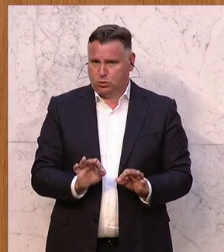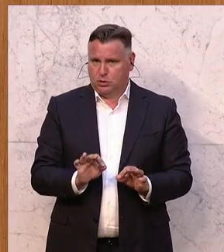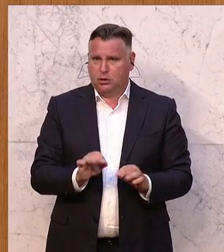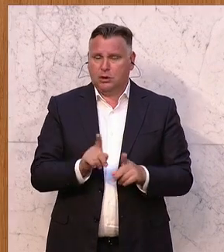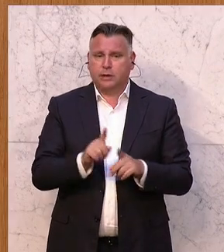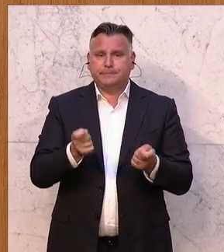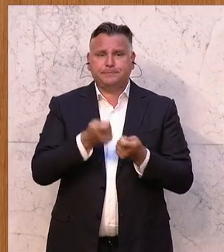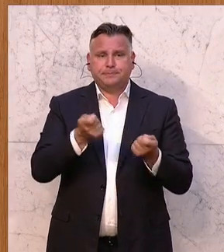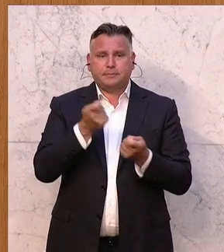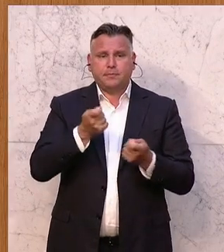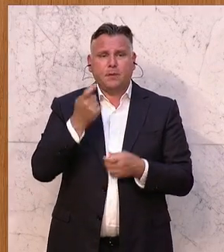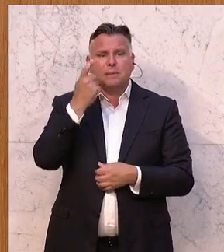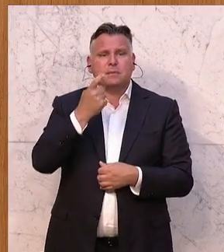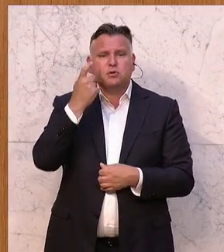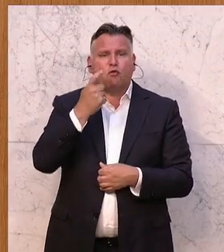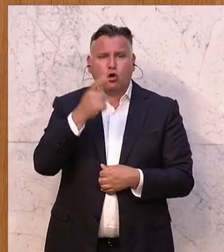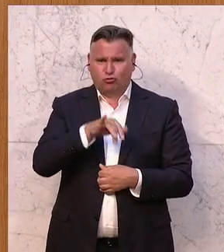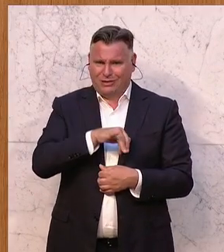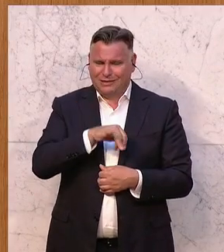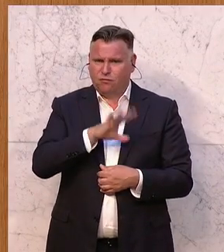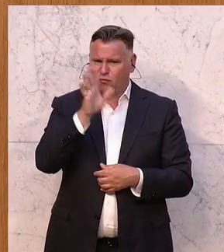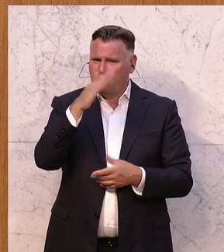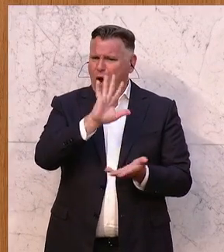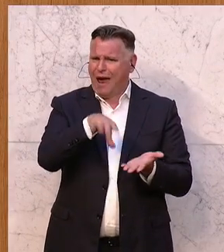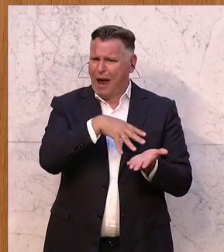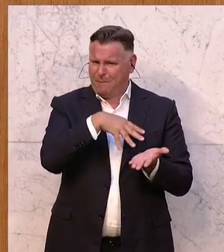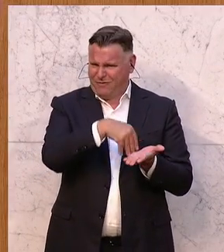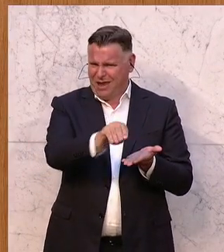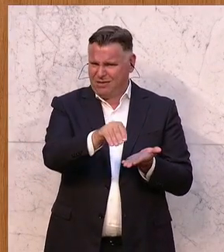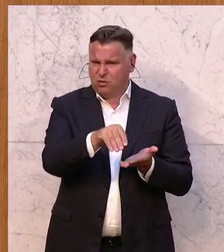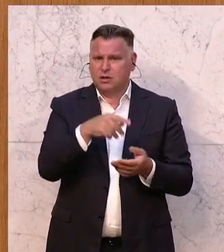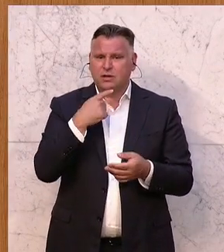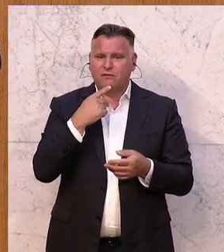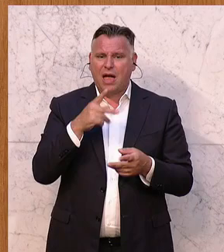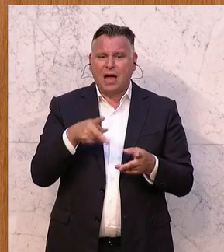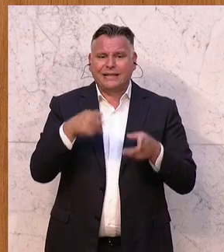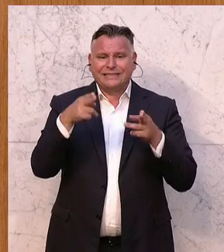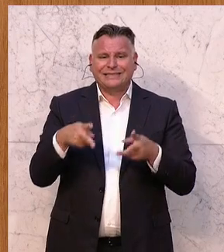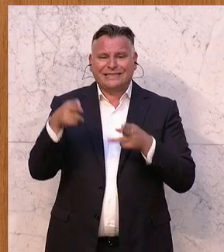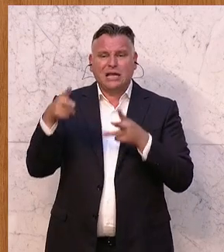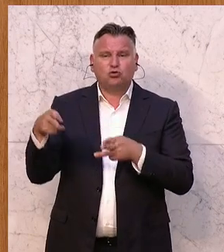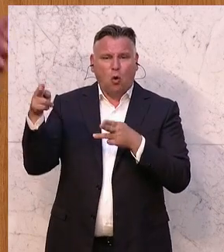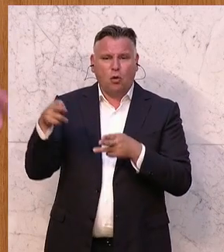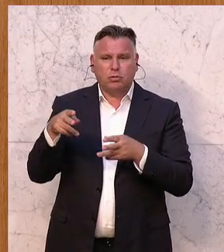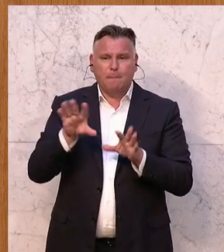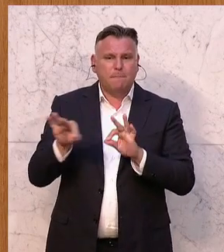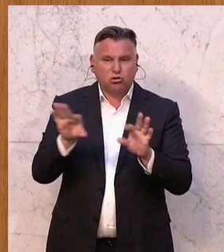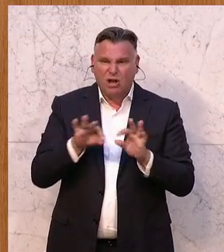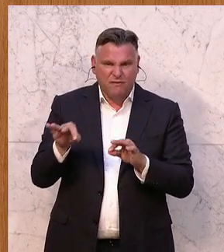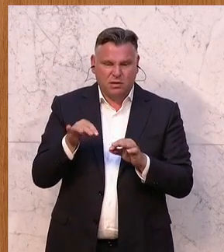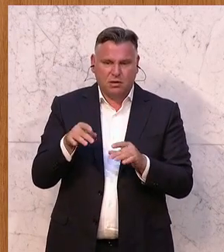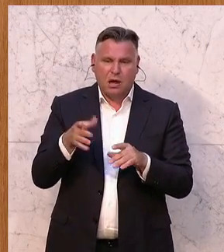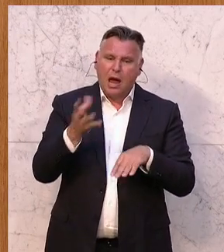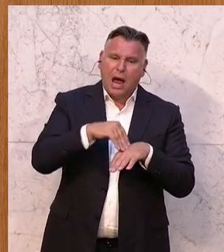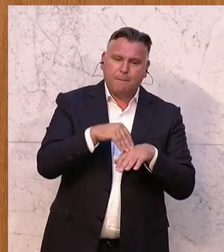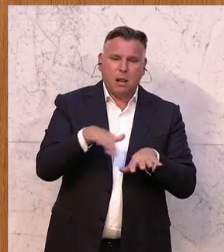Betriebsvorsorgekasse. Früher hat es die Abfertigung eben, die Saisonbeschäftigten sind zum Teil darauf umgefallen, die ja zweimal im Jahr an-